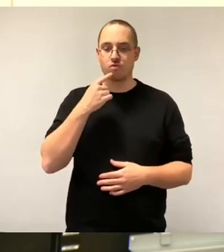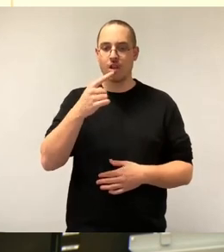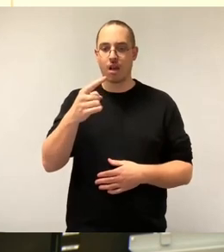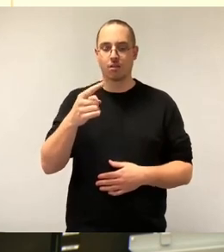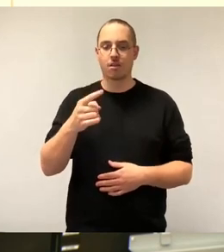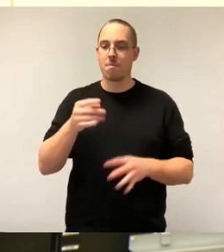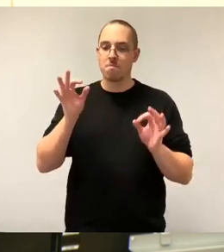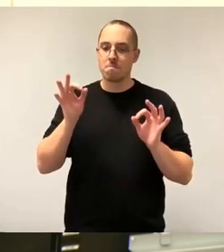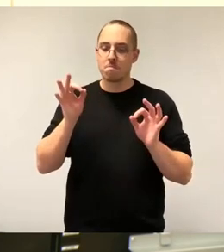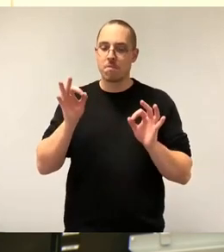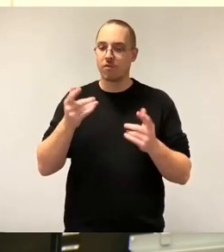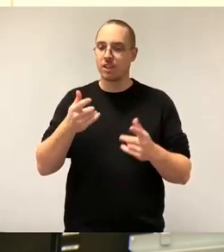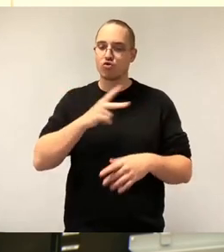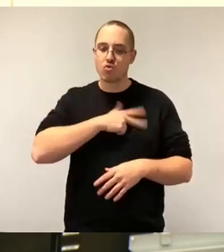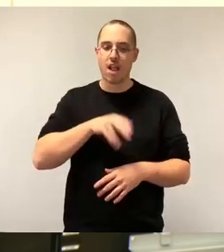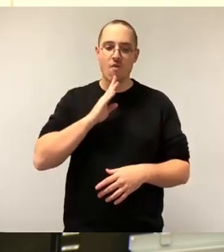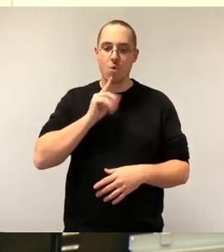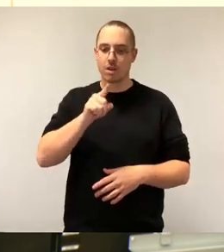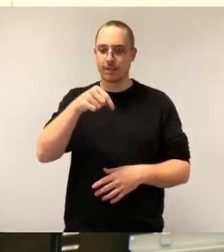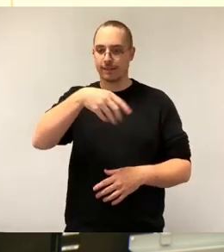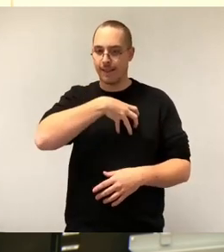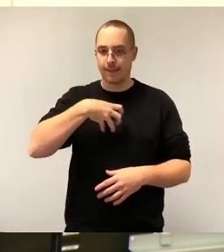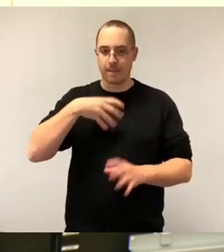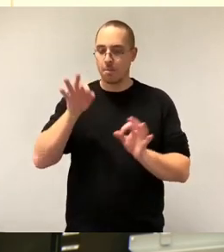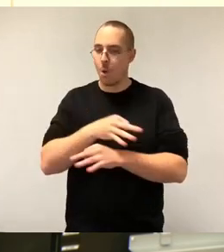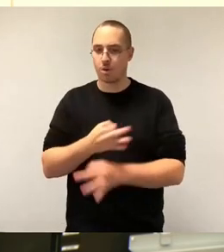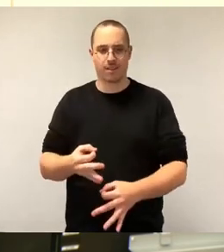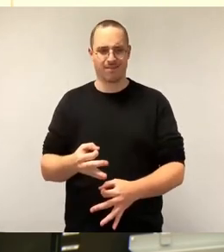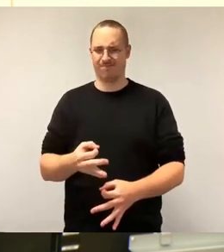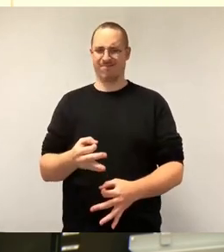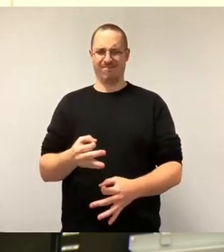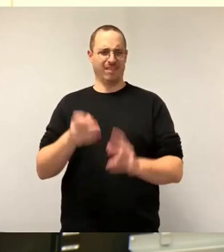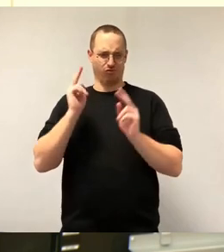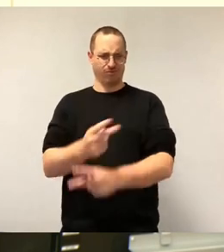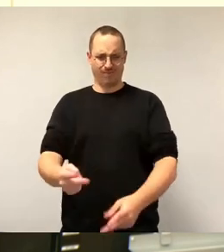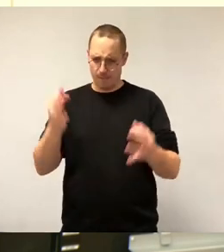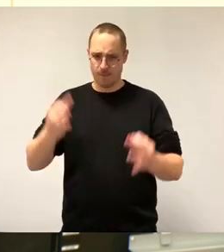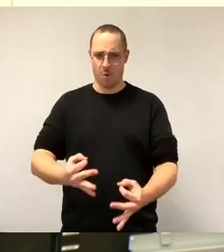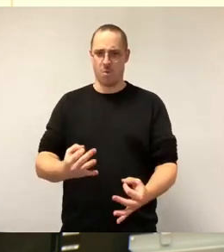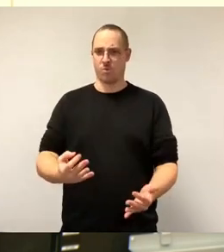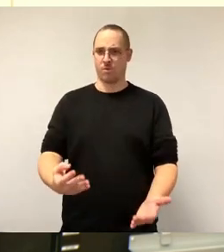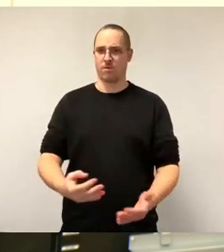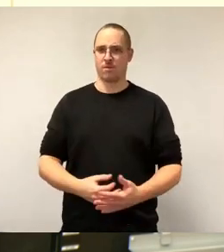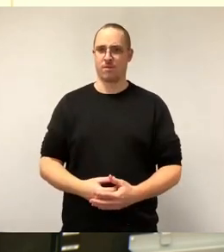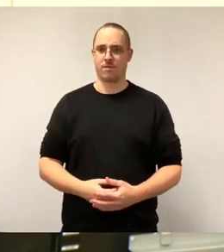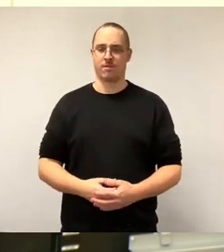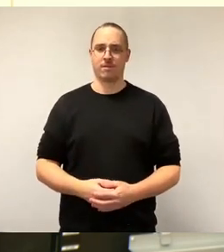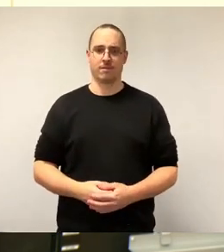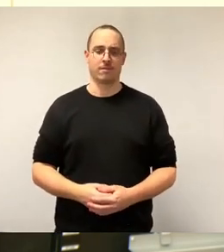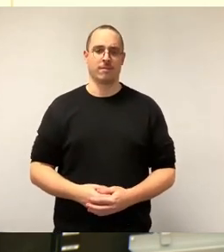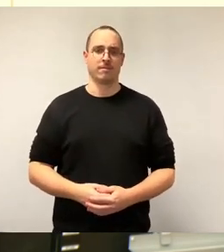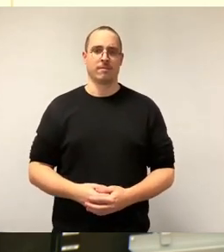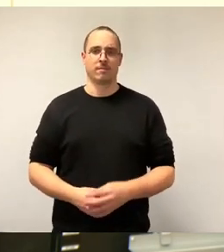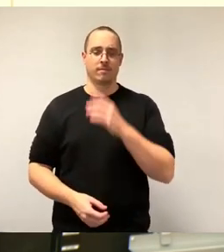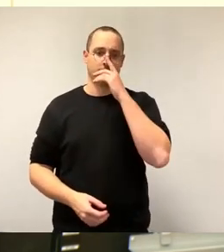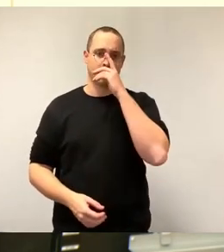Ihre Ausflüchte decken sich mit denen, die der Freistaat im Prinzip mit einer unmöglichen Förderkulisse geleistet hat. Eine Förderkulisse, die